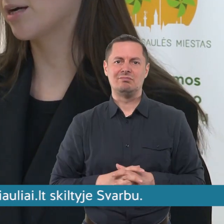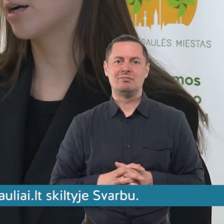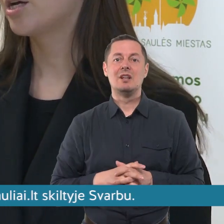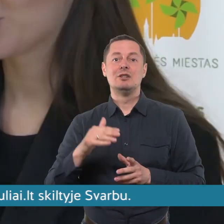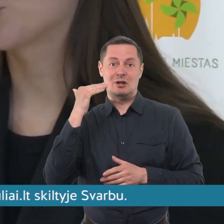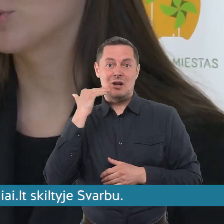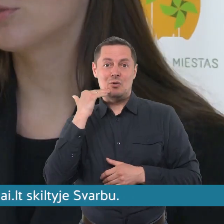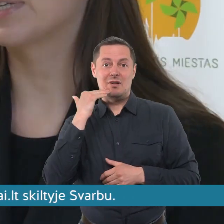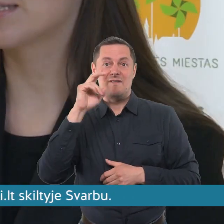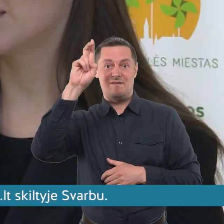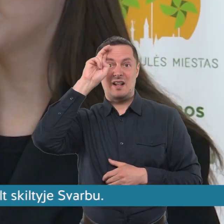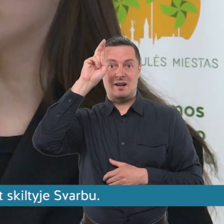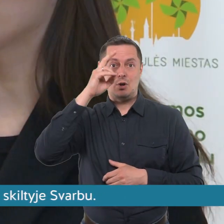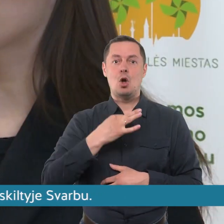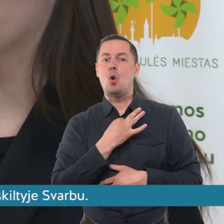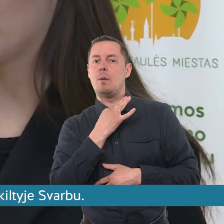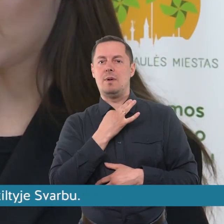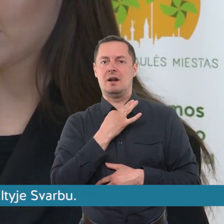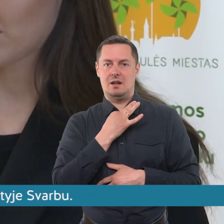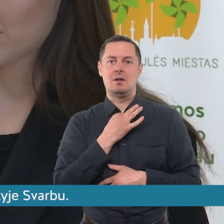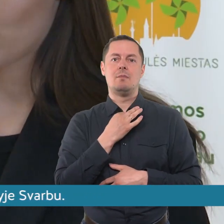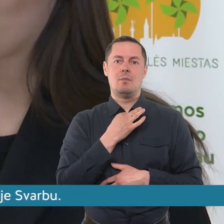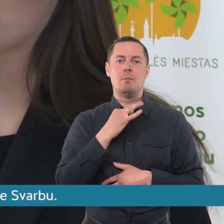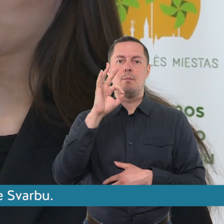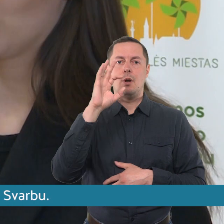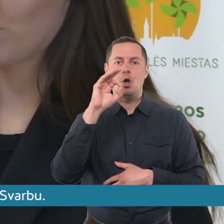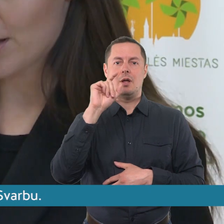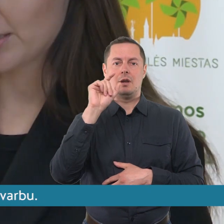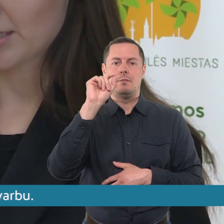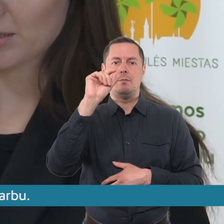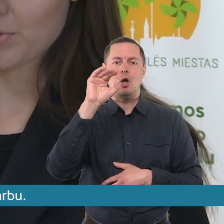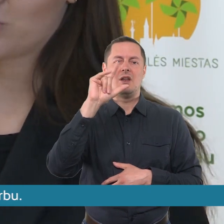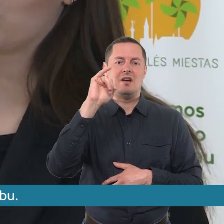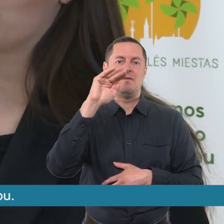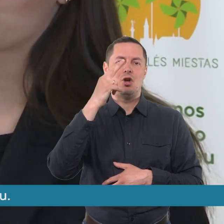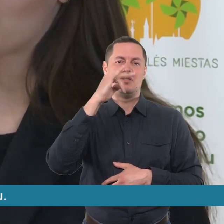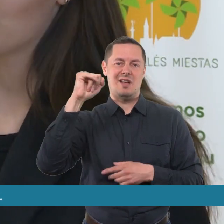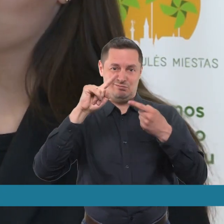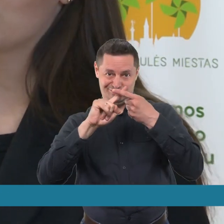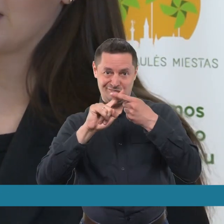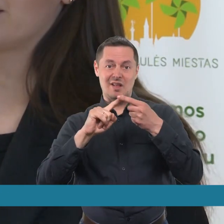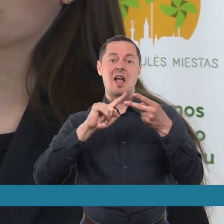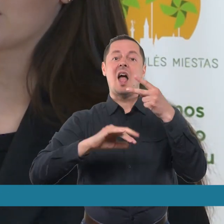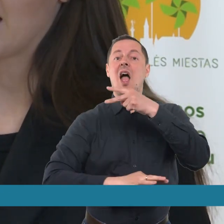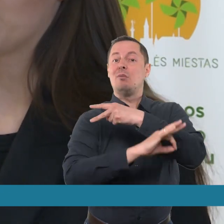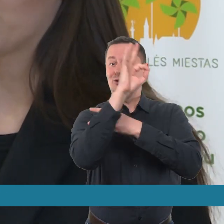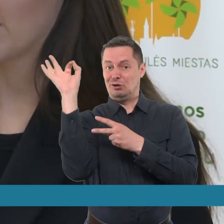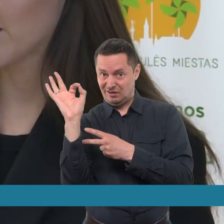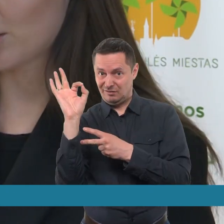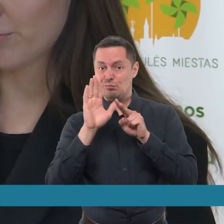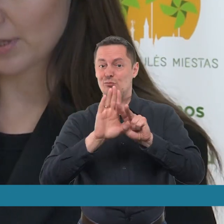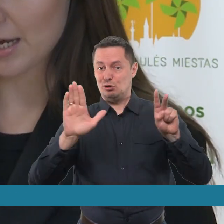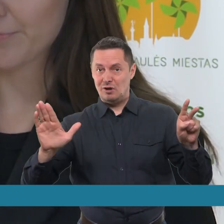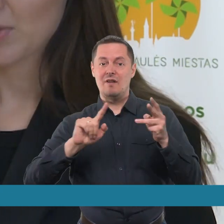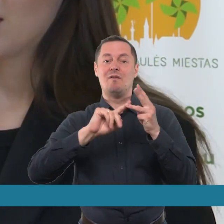biblioteka, Šiaulių valstybinės kamerinės Horas polifonija, taip pat Šiaulių užros muziejus, Haimo